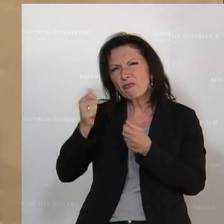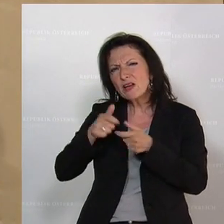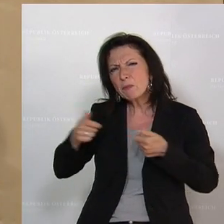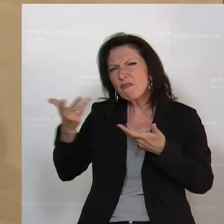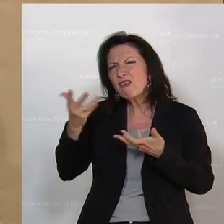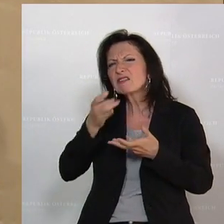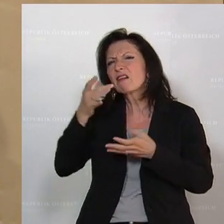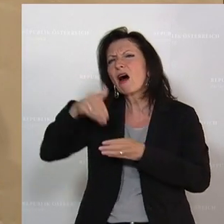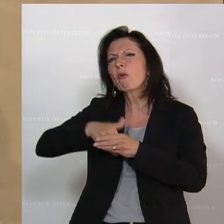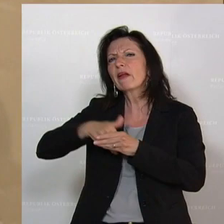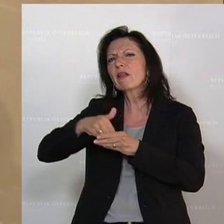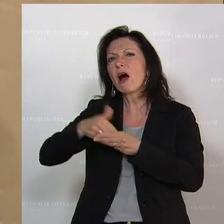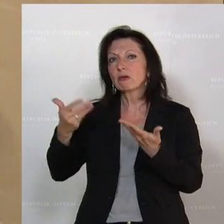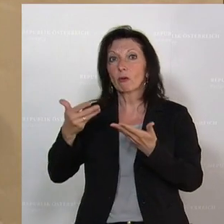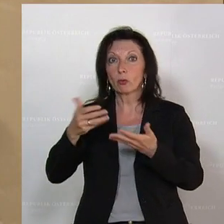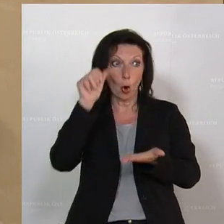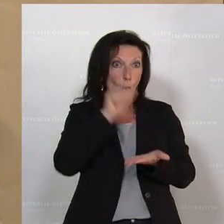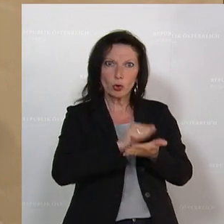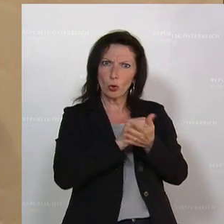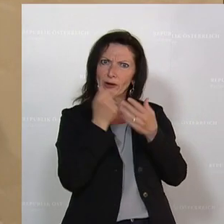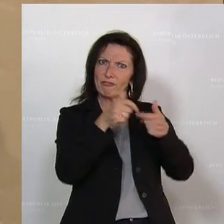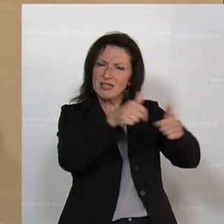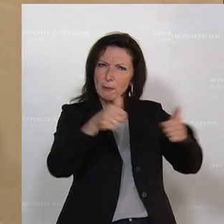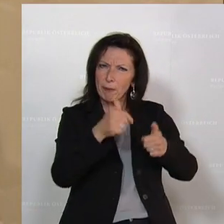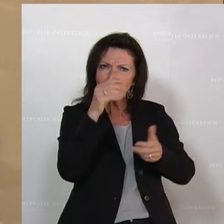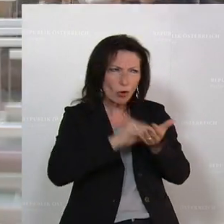und wo sind die zwei fehlenden Drucker-Festplatten.